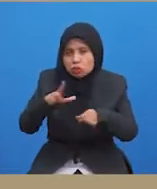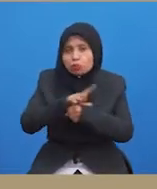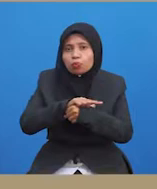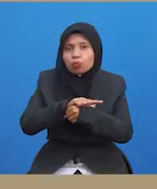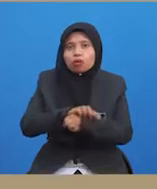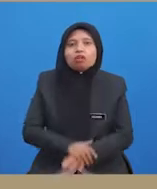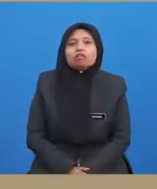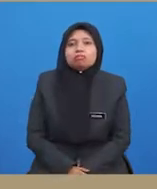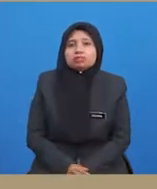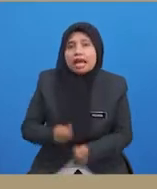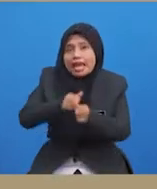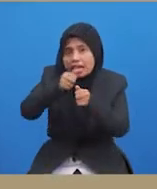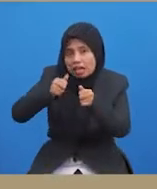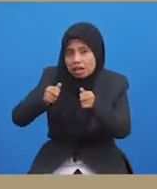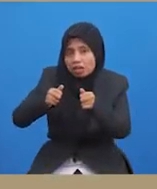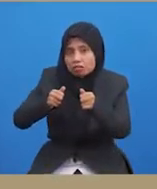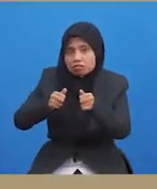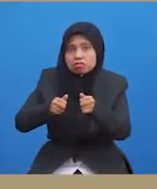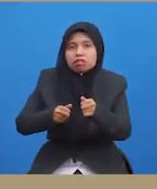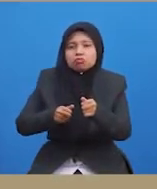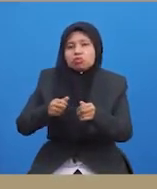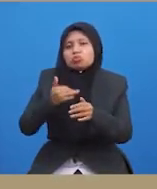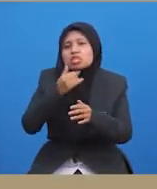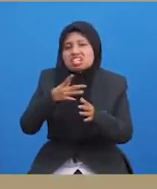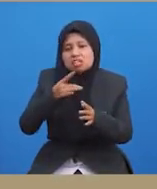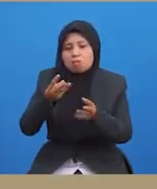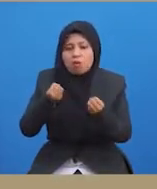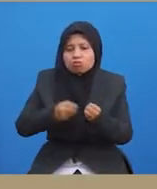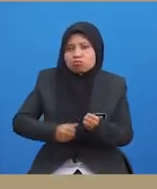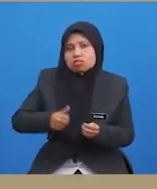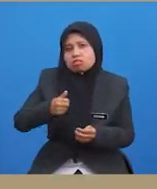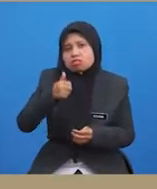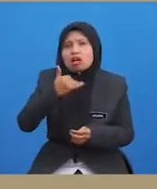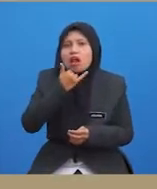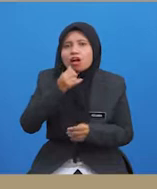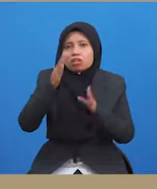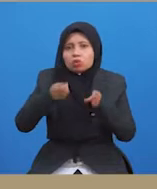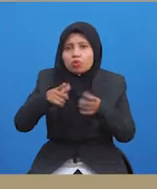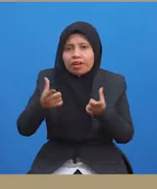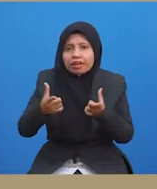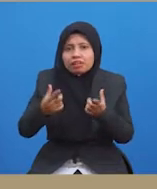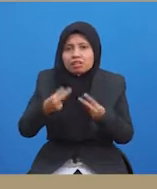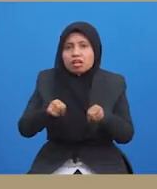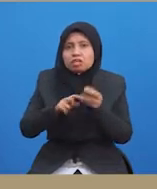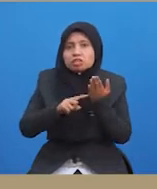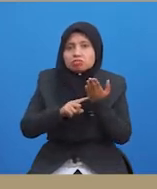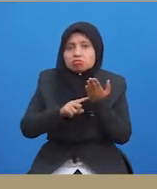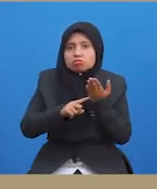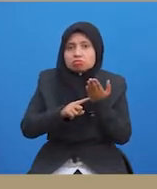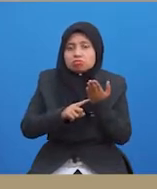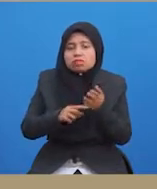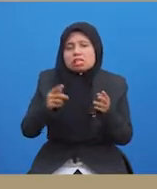berselindung. Elakkan tingkah laku menyalahkan orang lain. Berikan tindakan balas positif